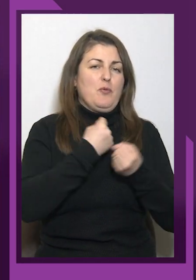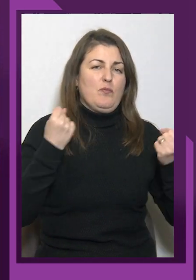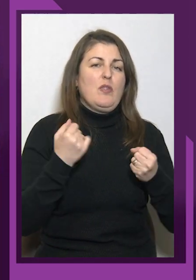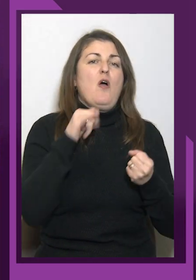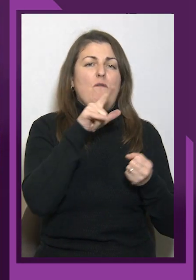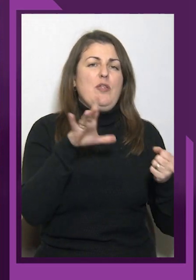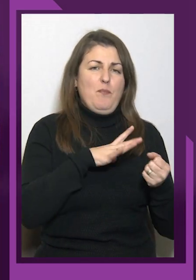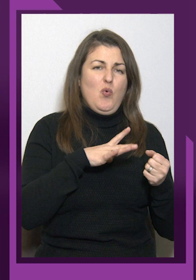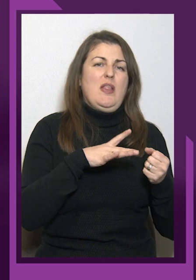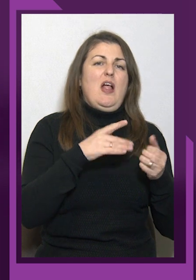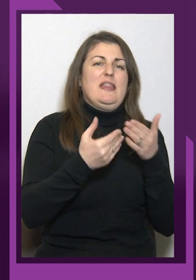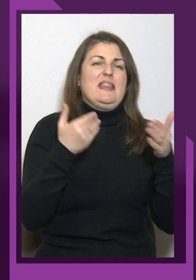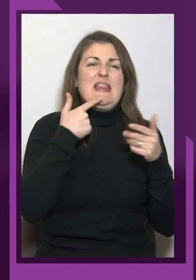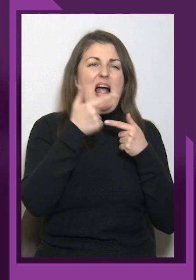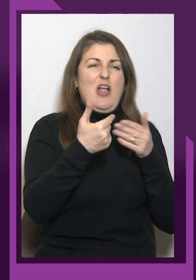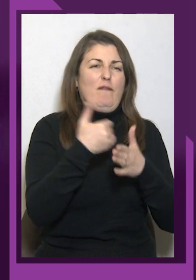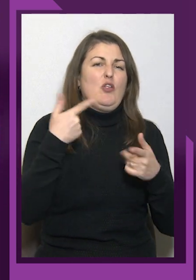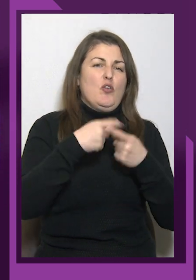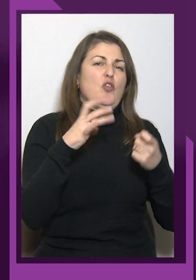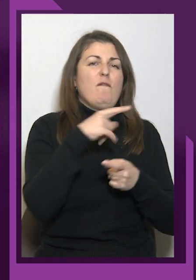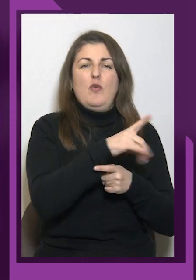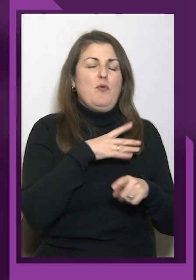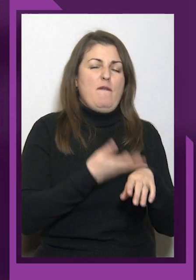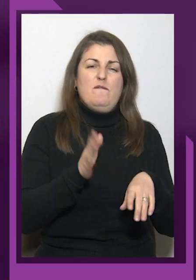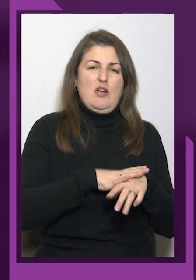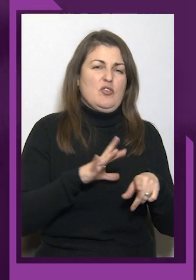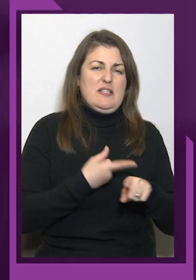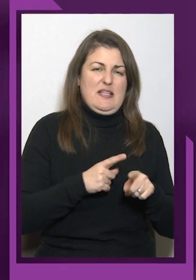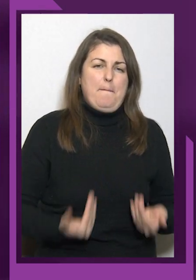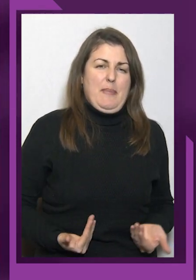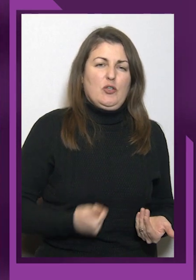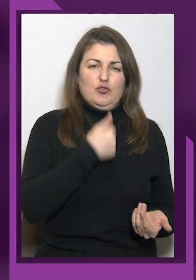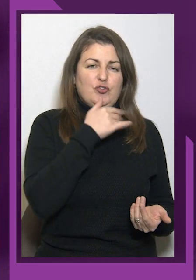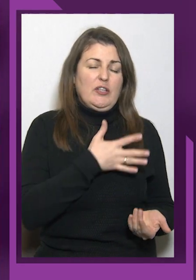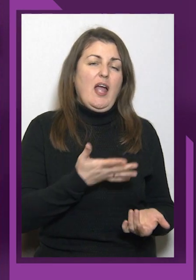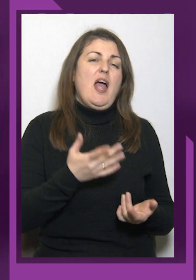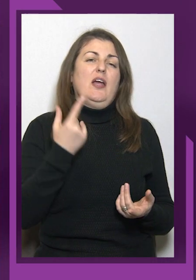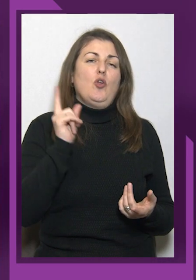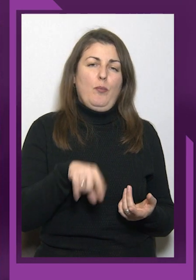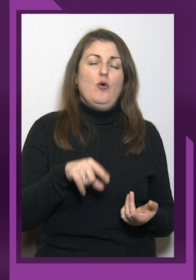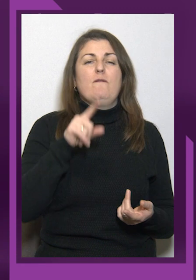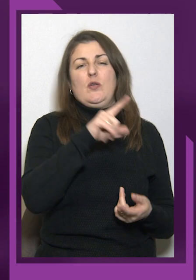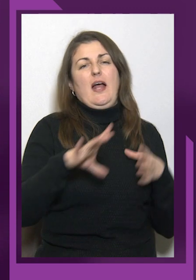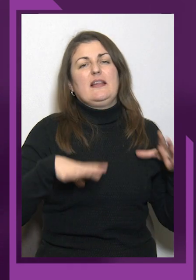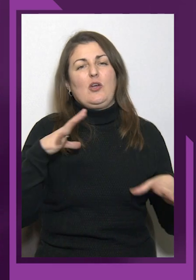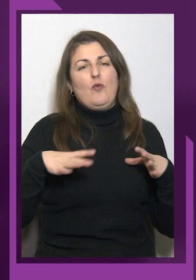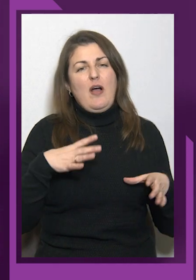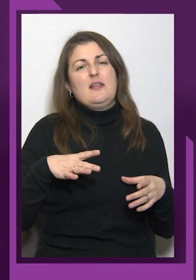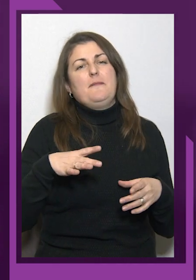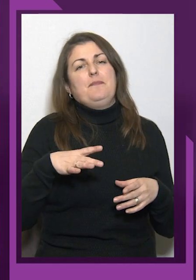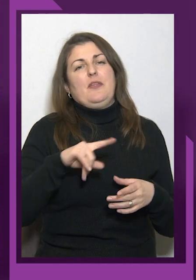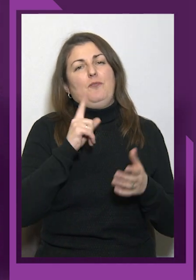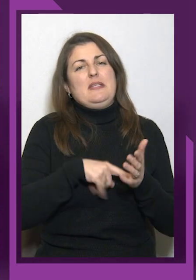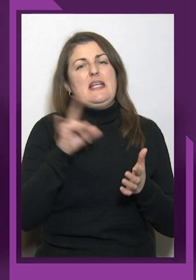важко це пережити. І тому вона тройнувалася у місті Рівнані. Моє місто зруйноване, я